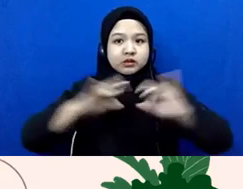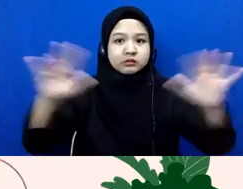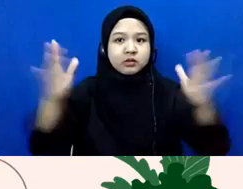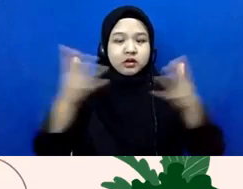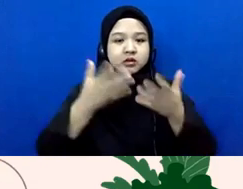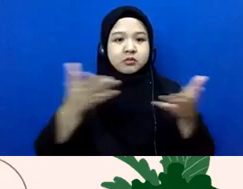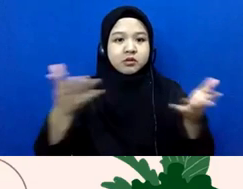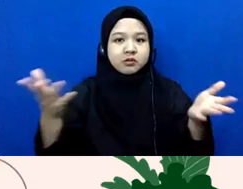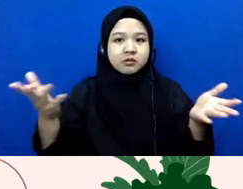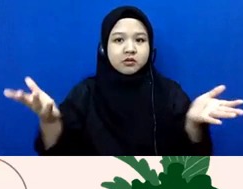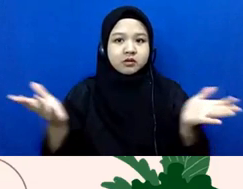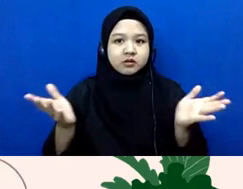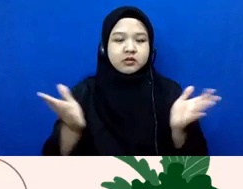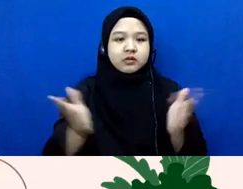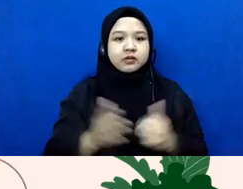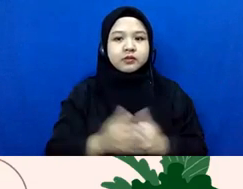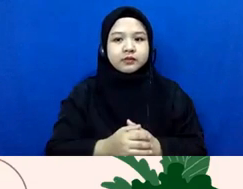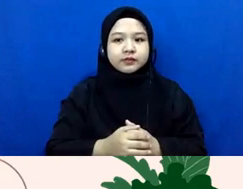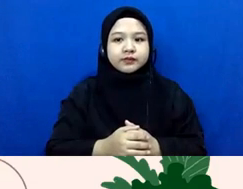tapi